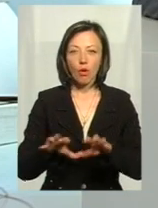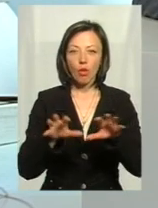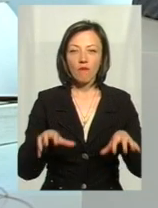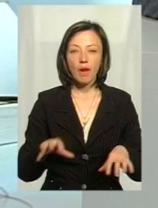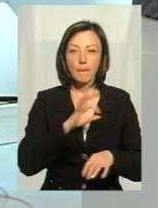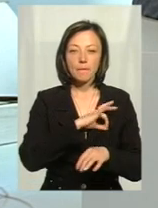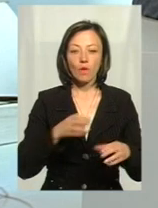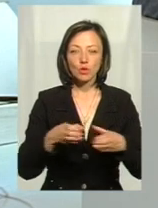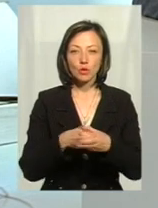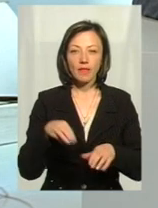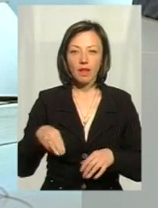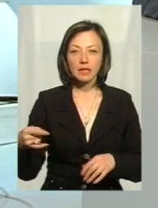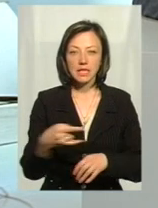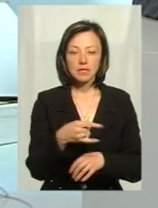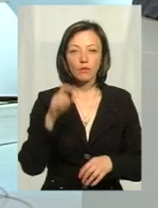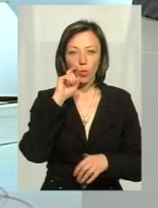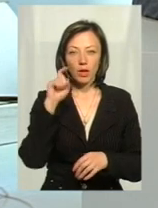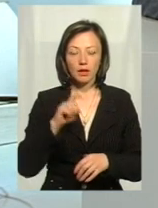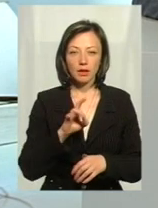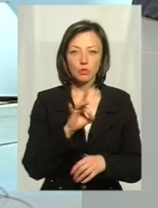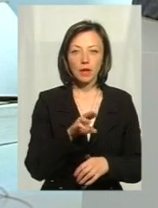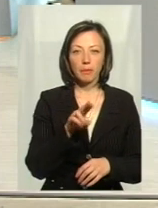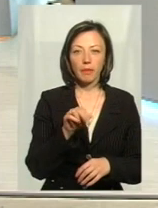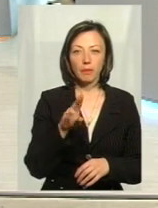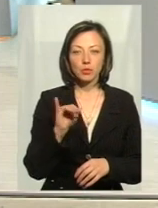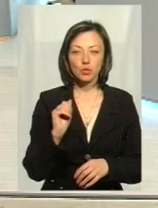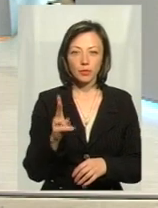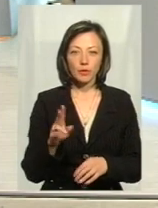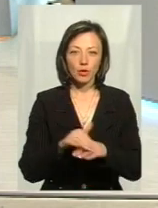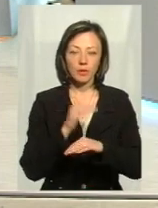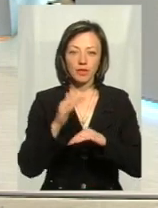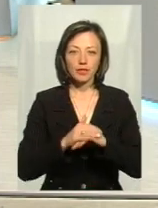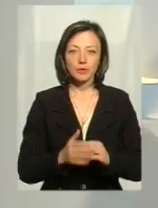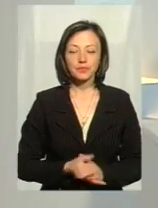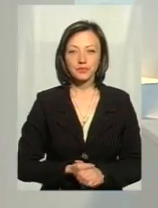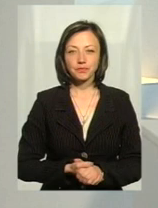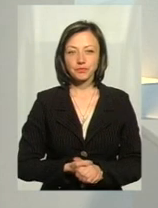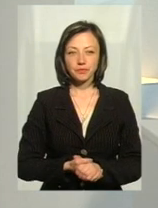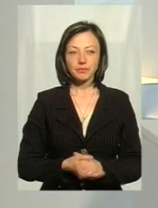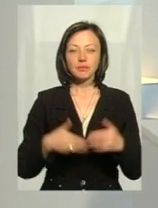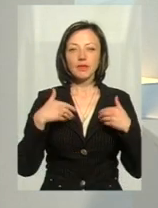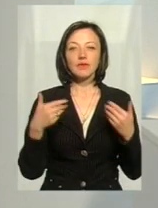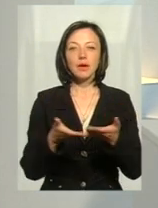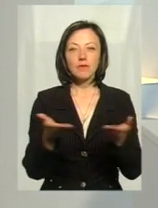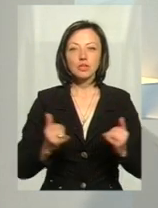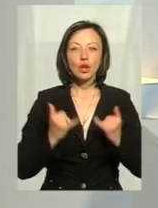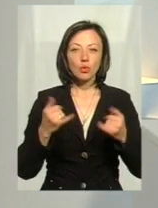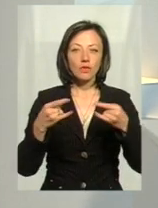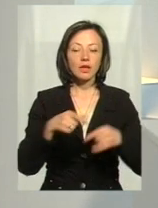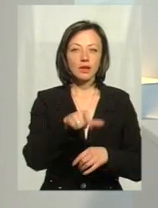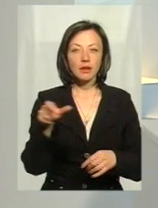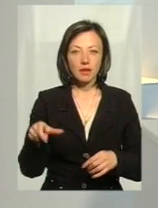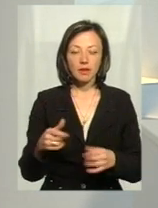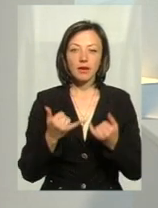таксистів України у Хмельницькій області Русланом Пилипчуком. Добрий вечір. Вітаю. Вітаємо вас, шановні глядачі. У студії